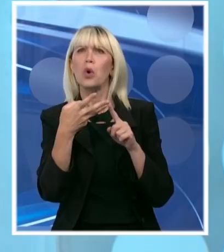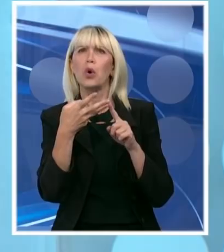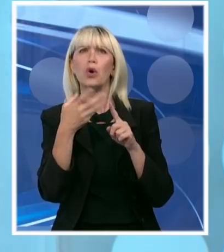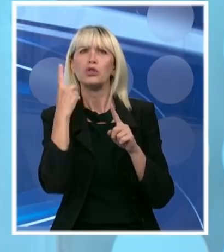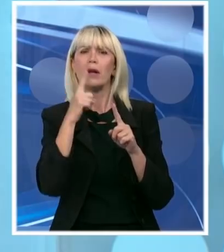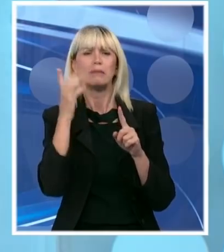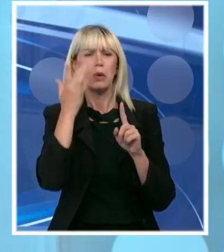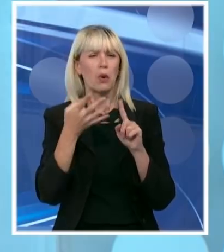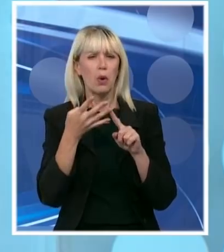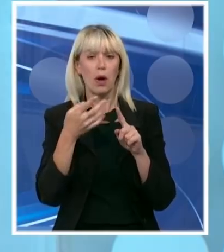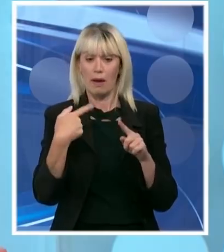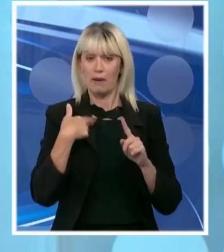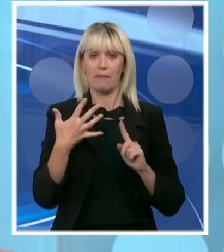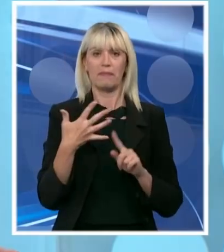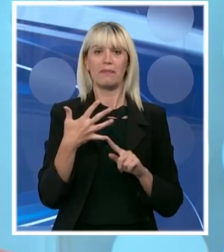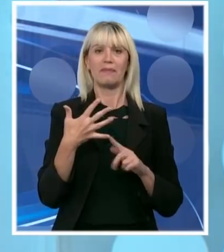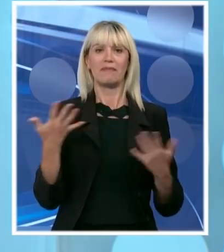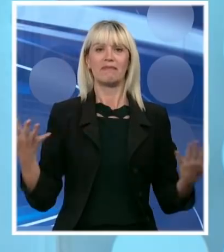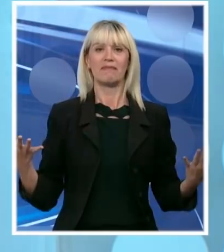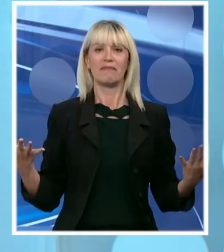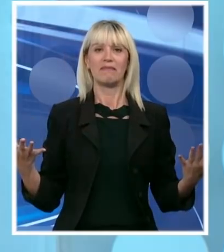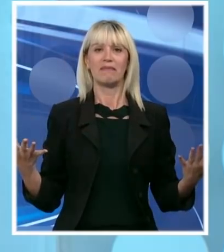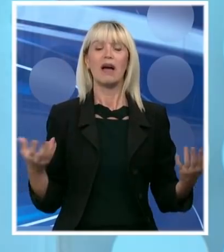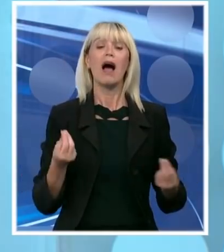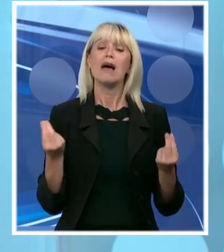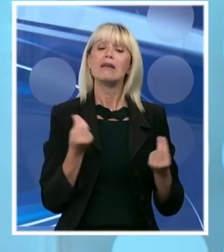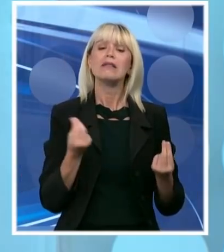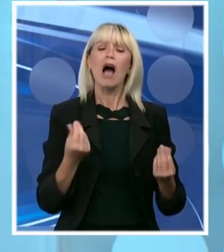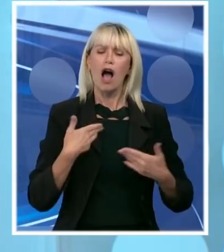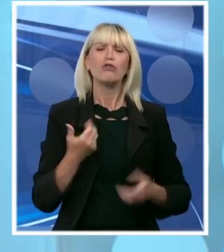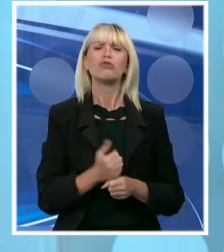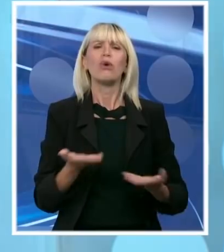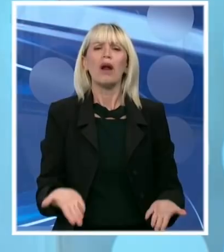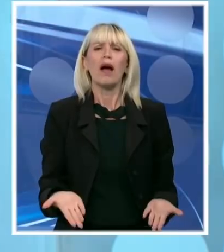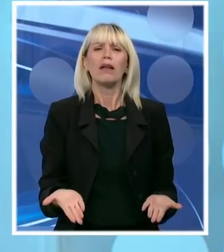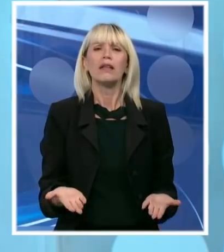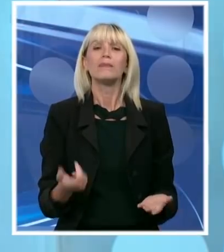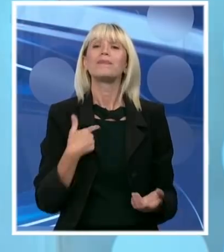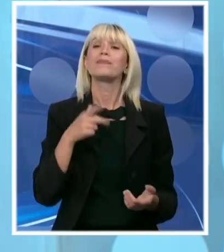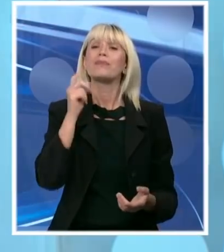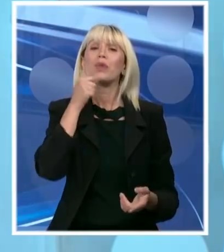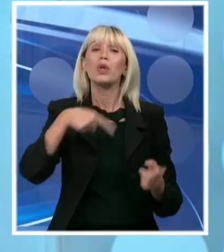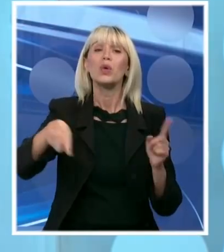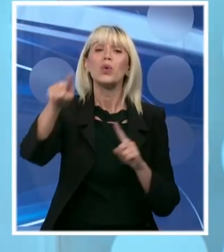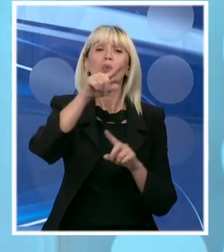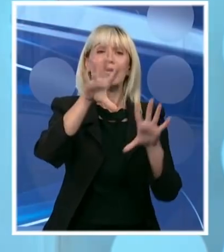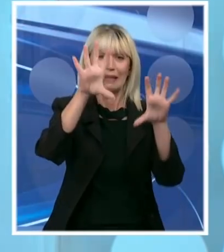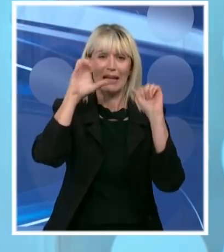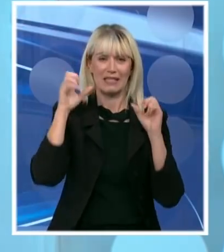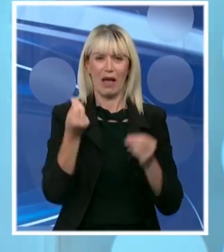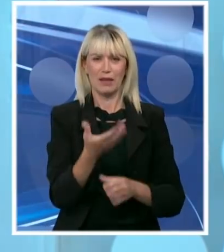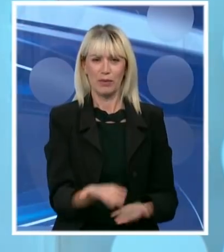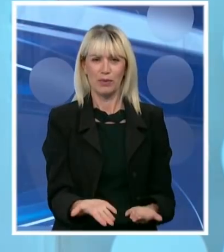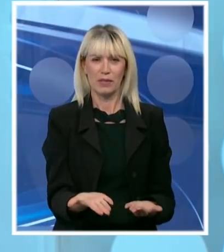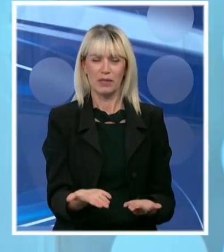Dakle, mi, zašto mi ovo radimo? Želim da ljudi u Srbiji razumeju, i stari i mlađi. Mi